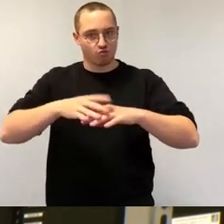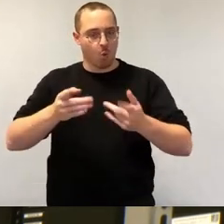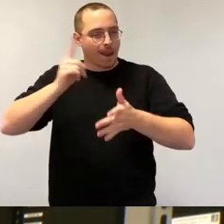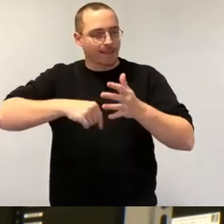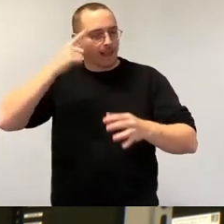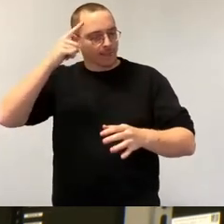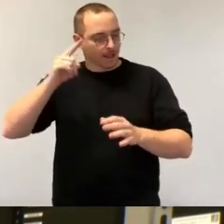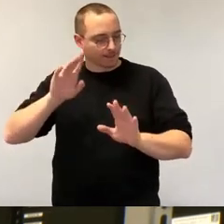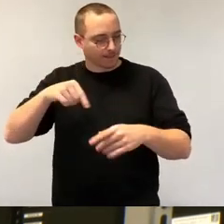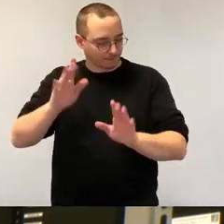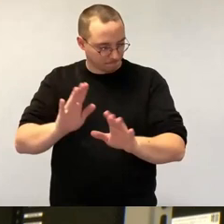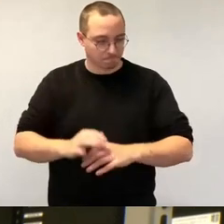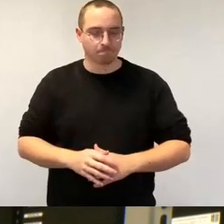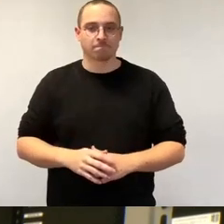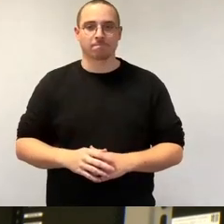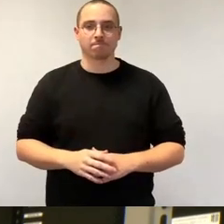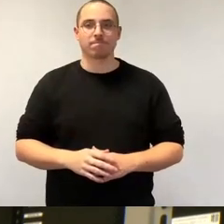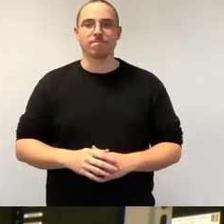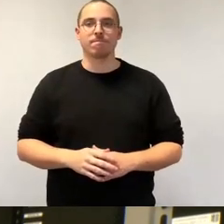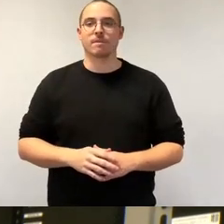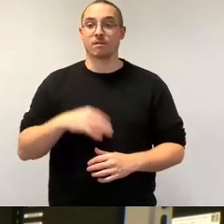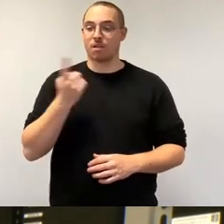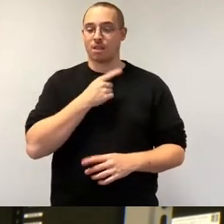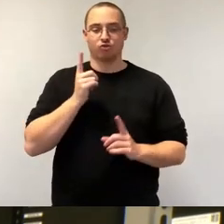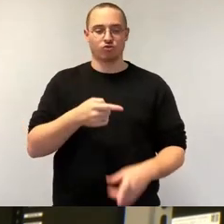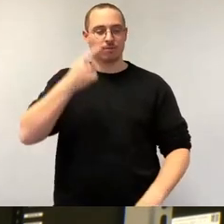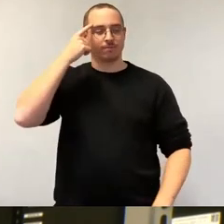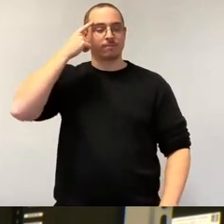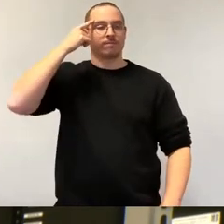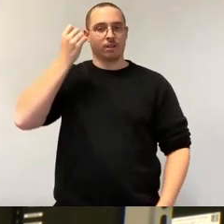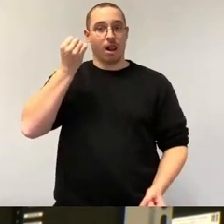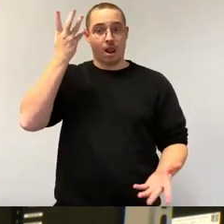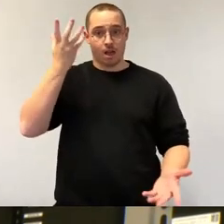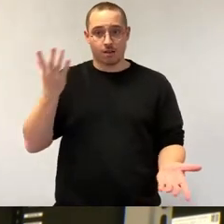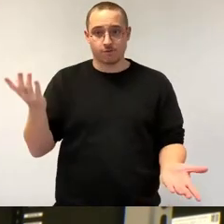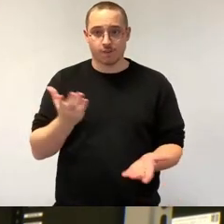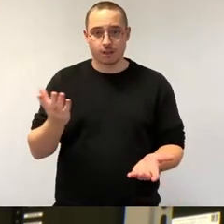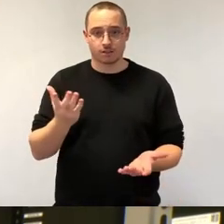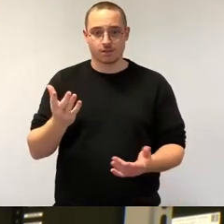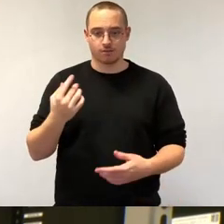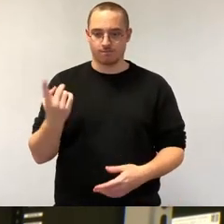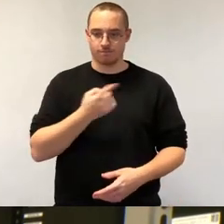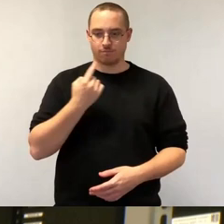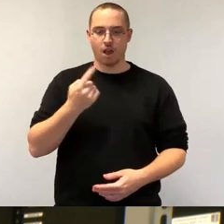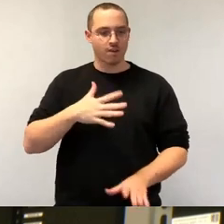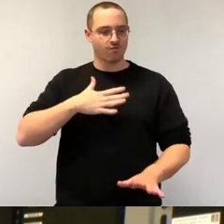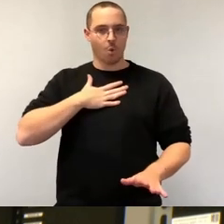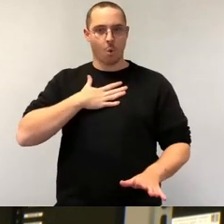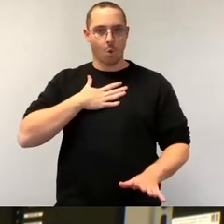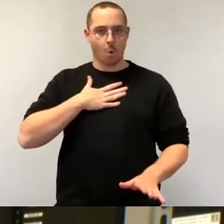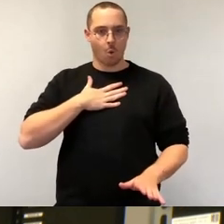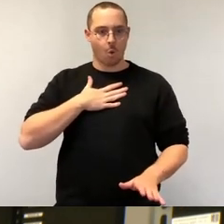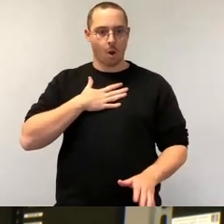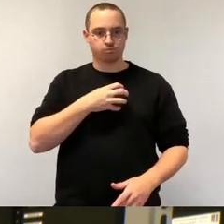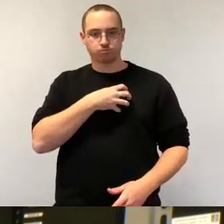Uns sollte allen klar sein, dass die Grundlage unseres Wohlstandes nicht das Ausreichen